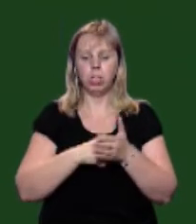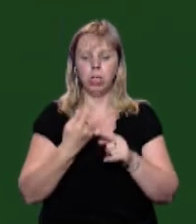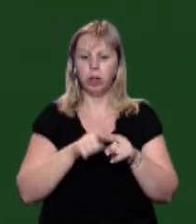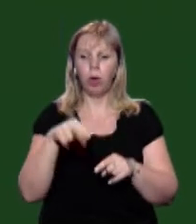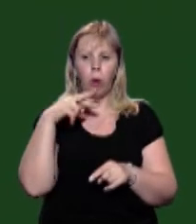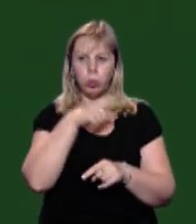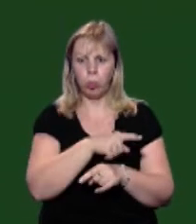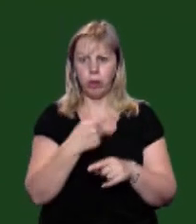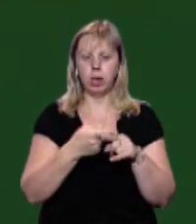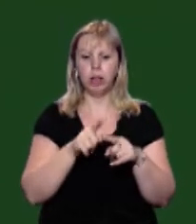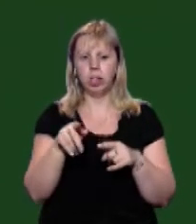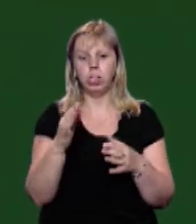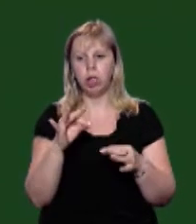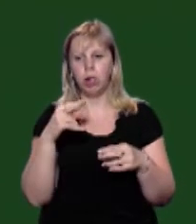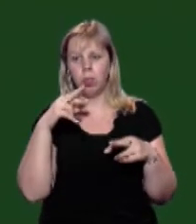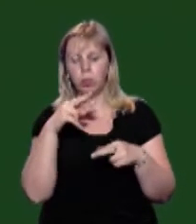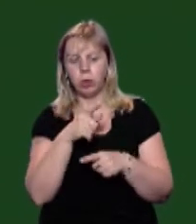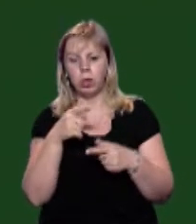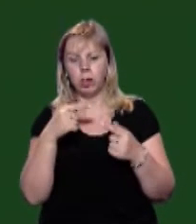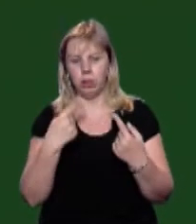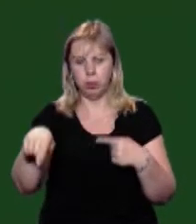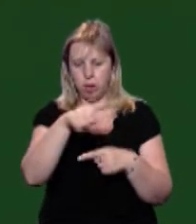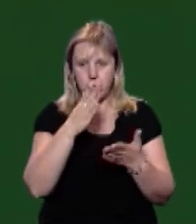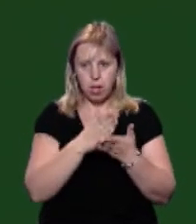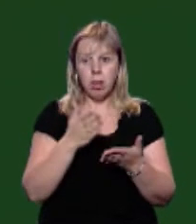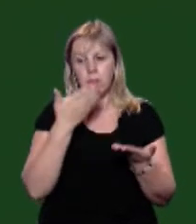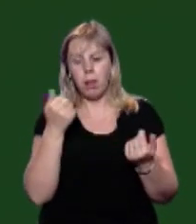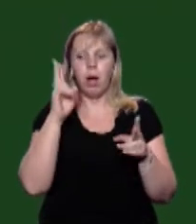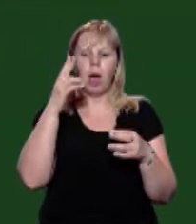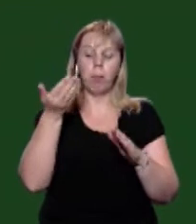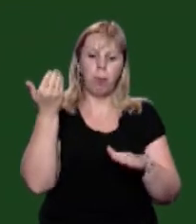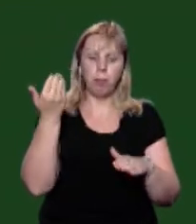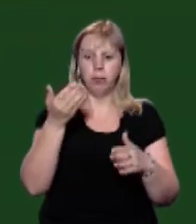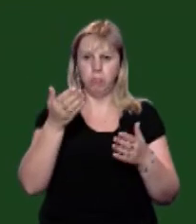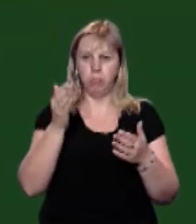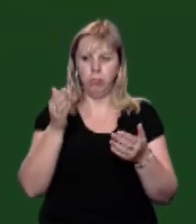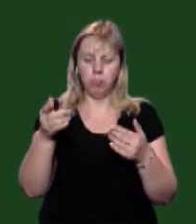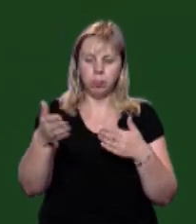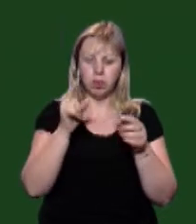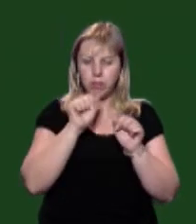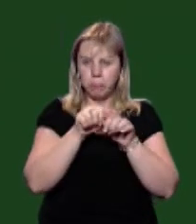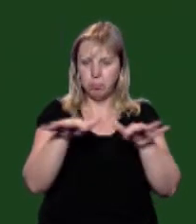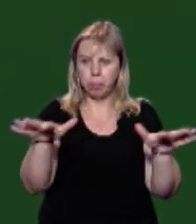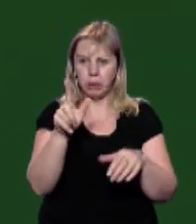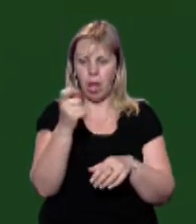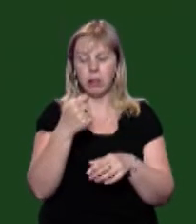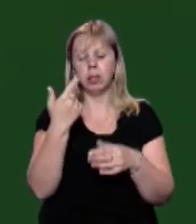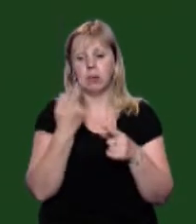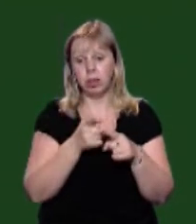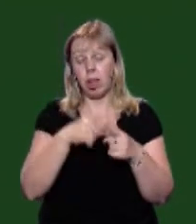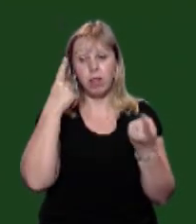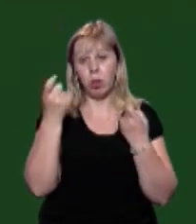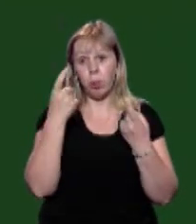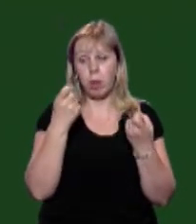отруєння, чим саме були отруєнні, також встановлюються, але попередньо від розпилювального газу. Можливо, ця